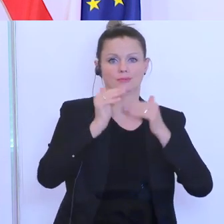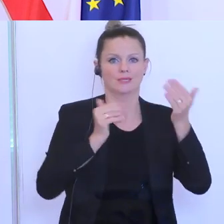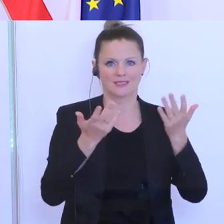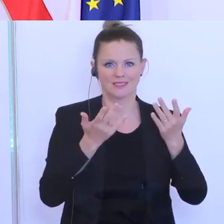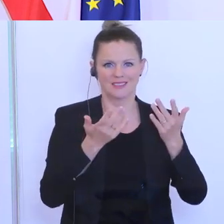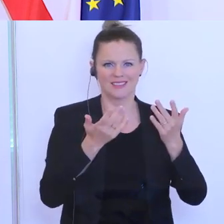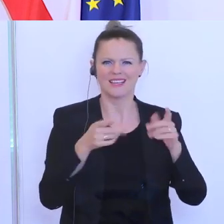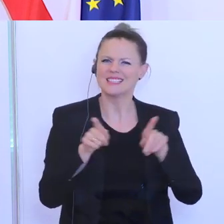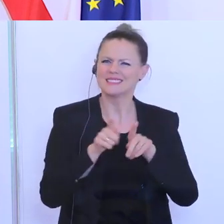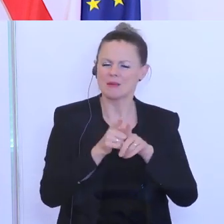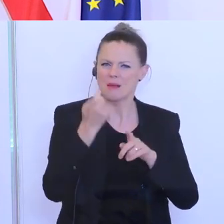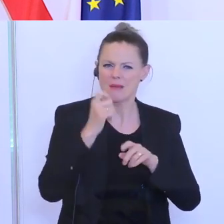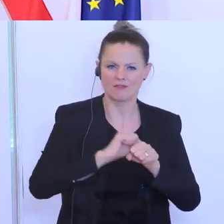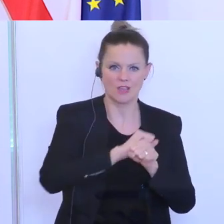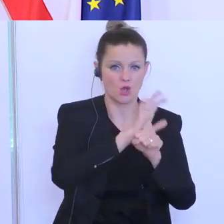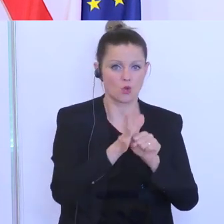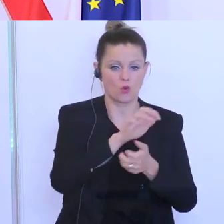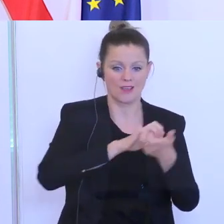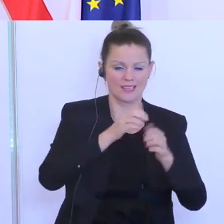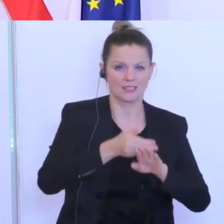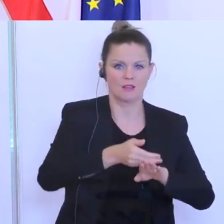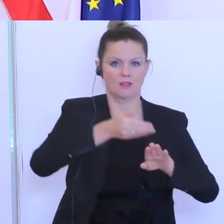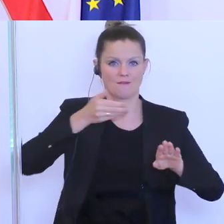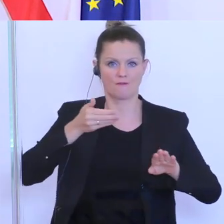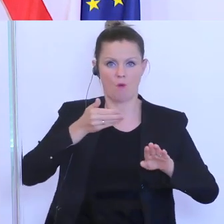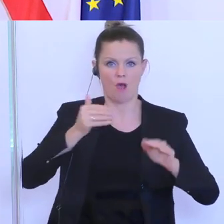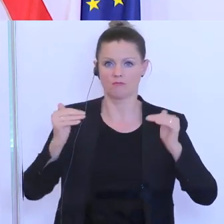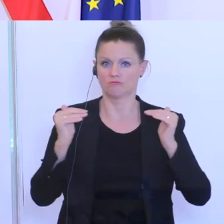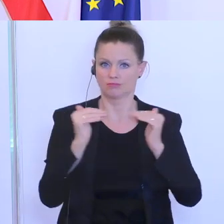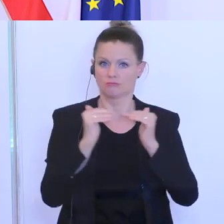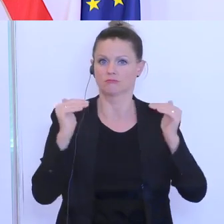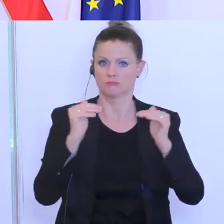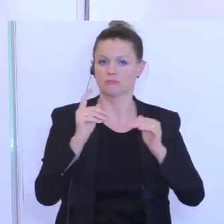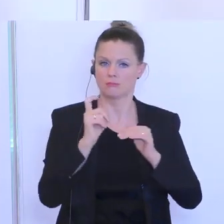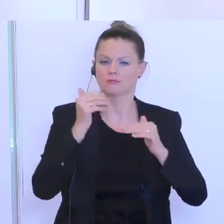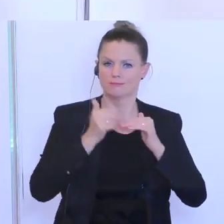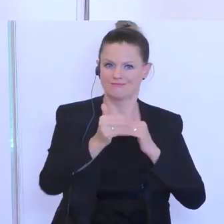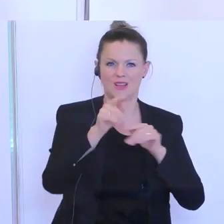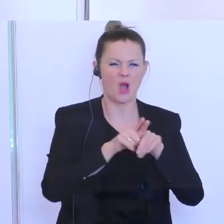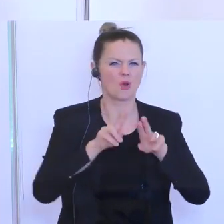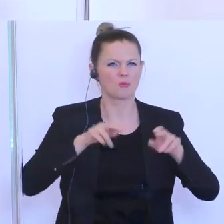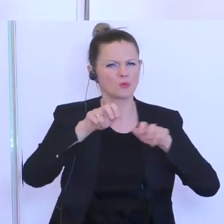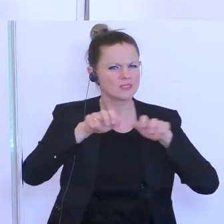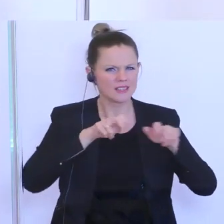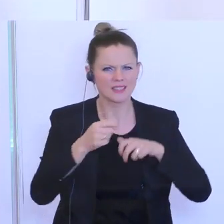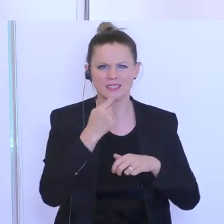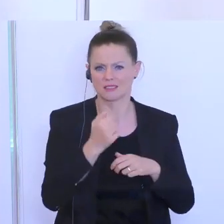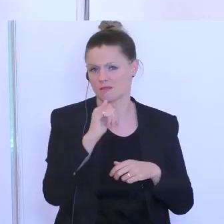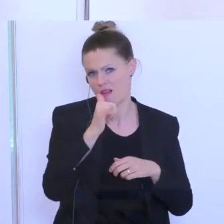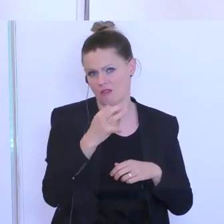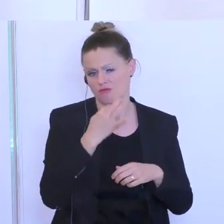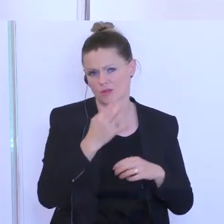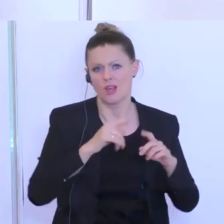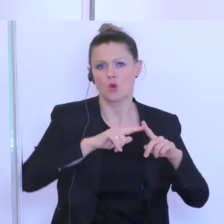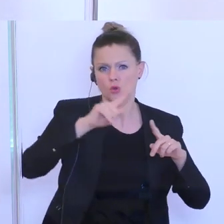Ausbruch der Coronakrise waren. Es gibt ein paar ganz klare Leitlinien, die Bundesregierung vorgegeben hat und die wir auch teilen. Wir sehen die Notwendigkeit für